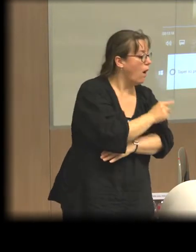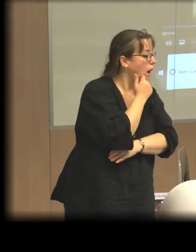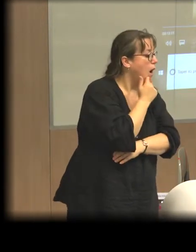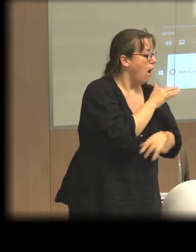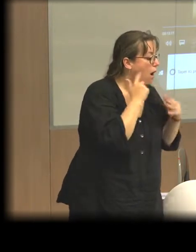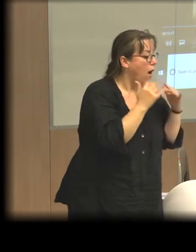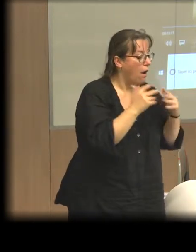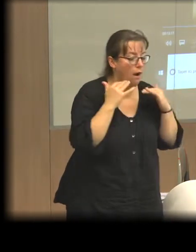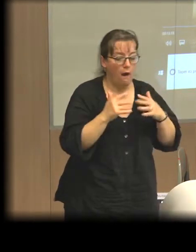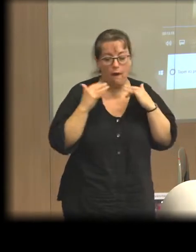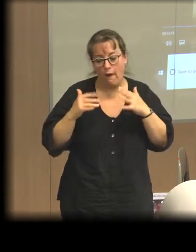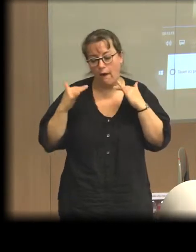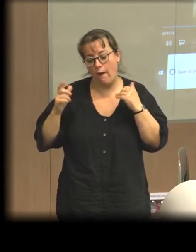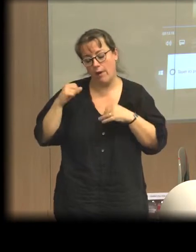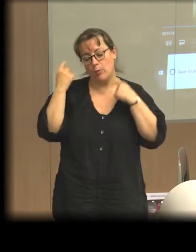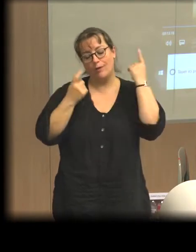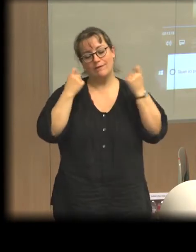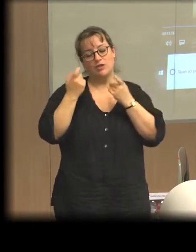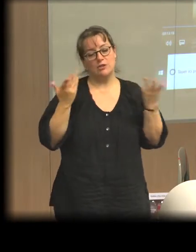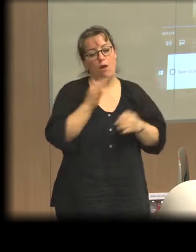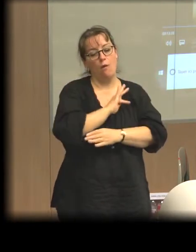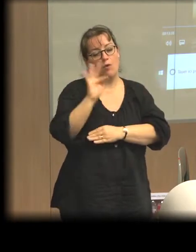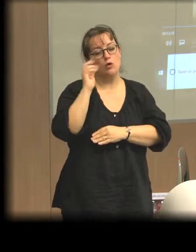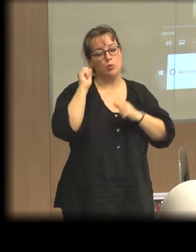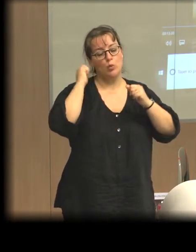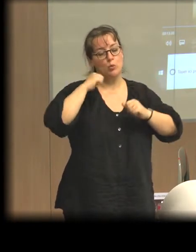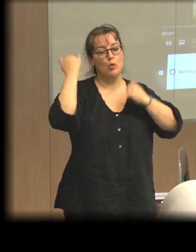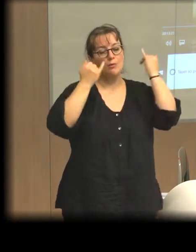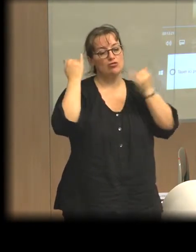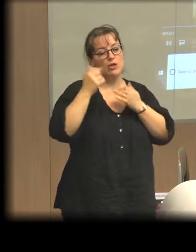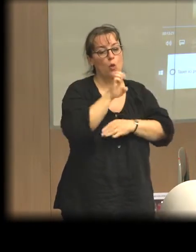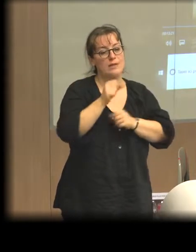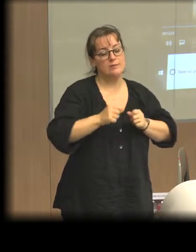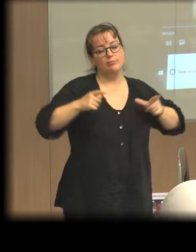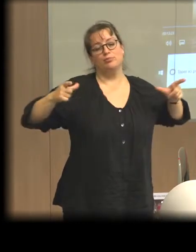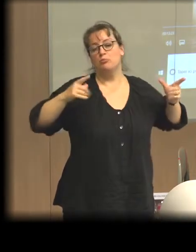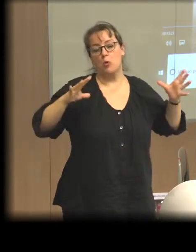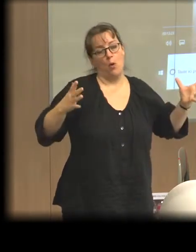maintenant aux formes que peut prendre ce changement d'échelle de l'économie sociale et solidaire en France.